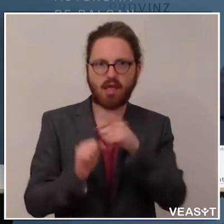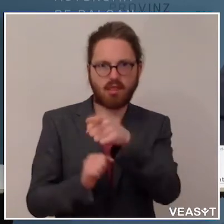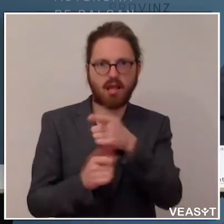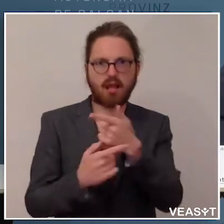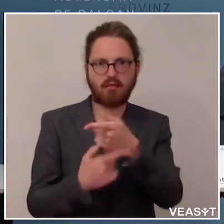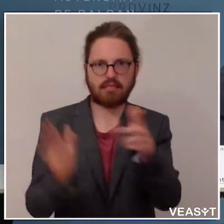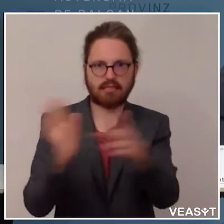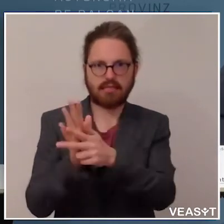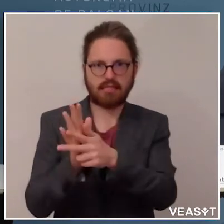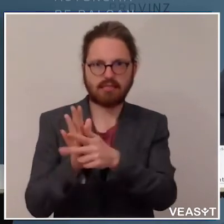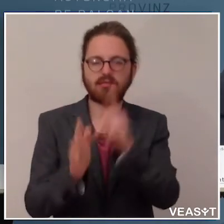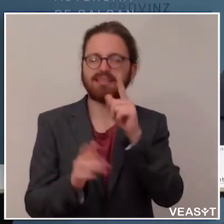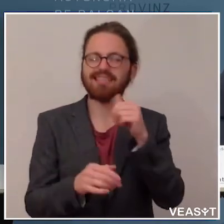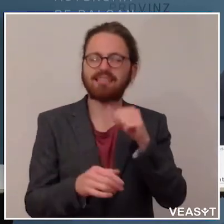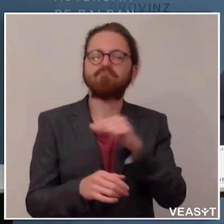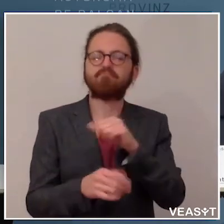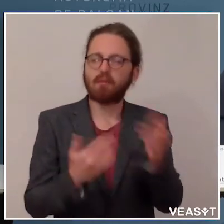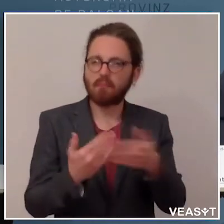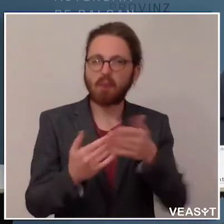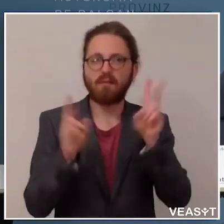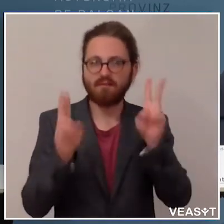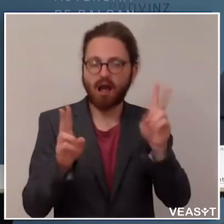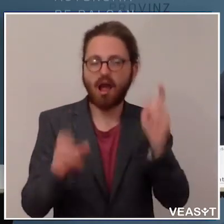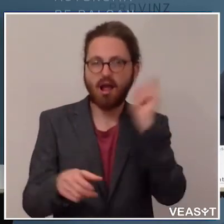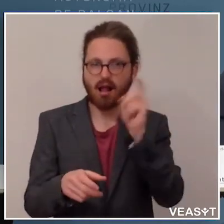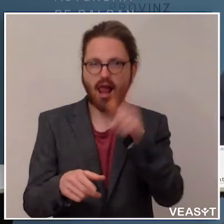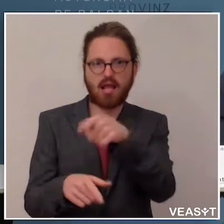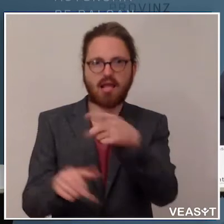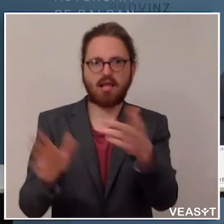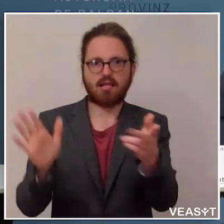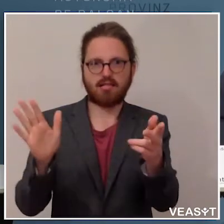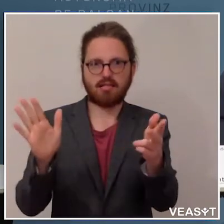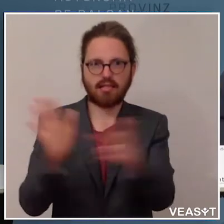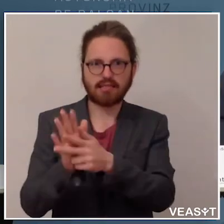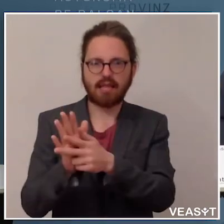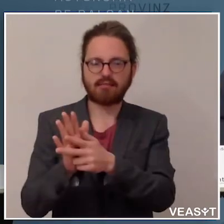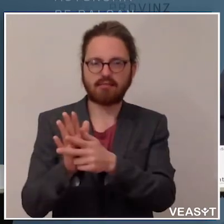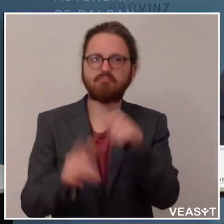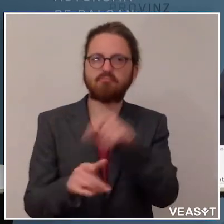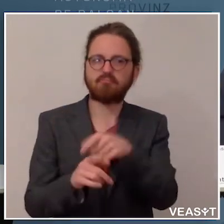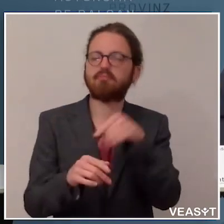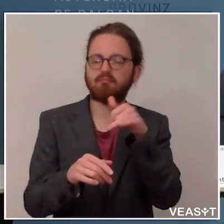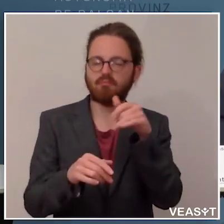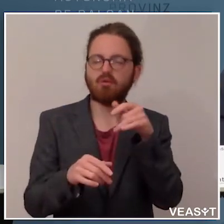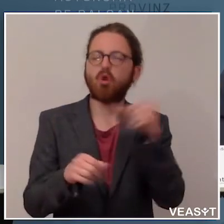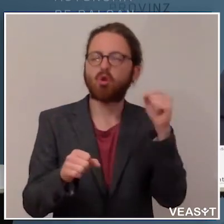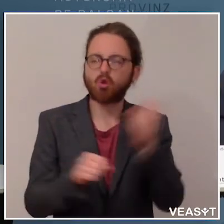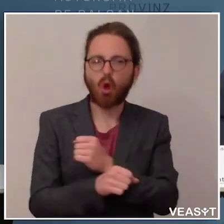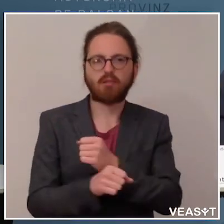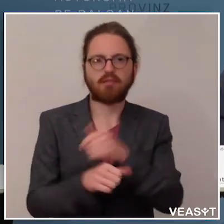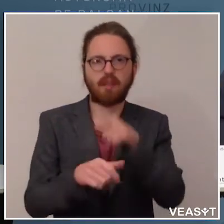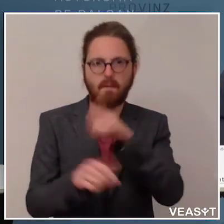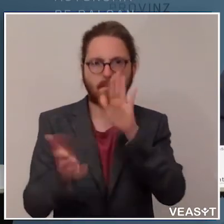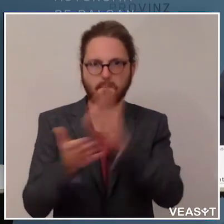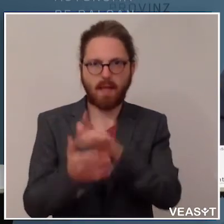selbst wenn das Gesetz angefochten werden sollte, es gilt. Das ist ein Prinzip, das gilt und das Gesetz muss von allen beachtet und